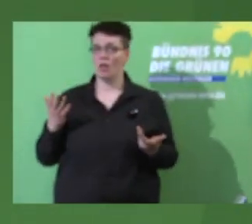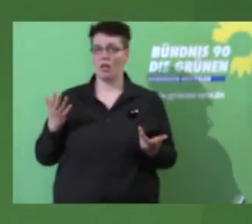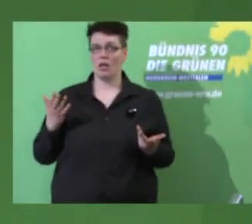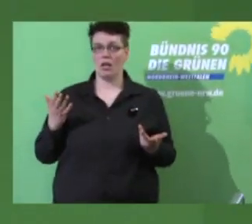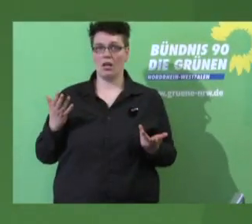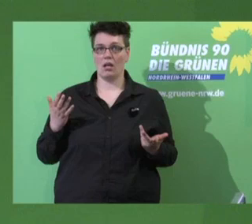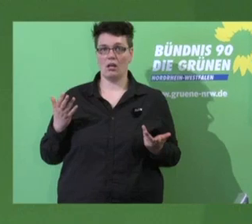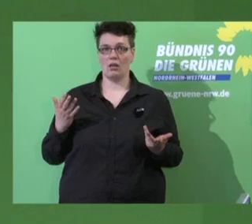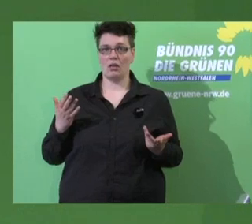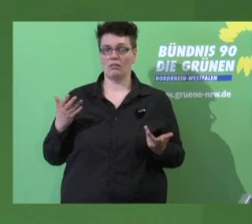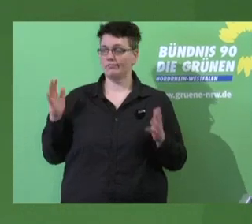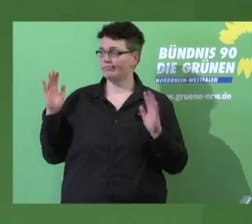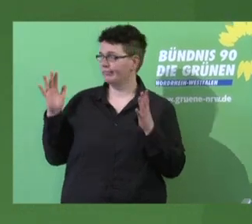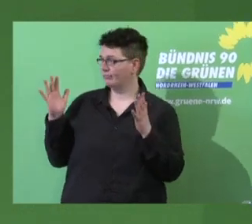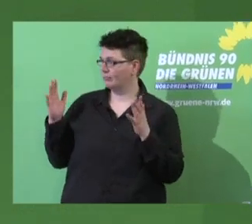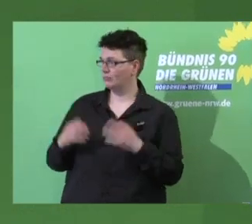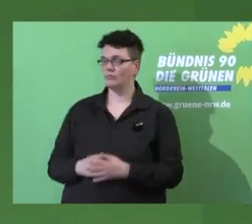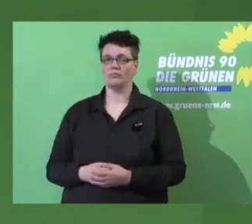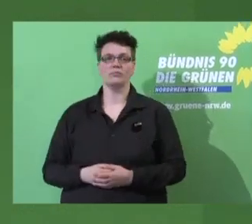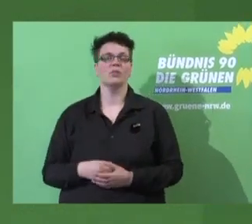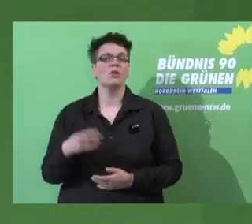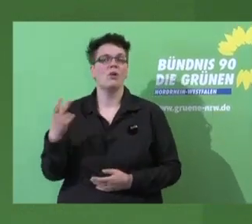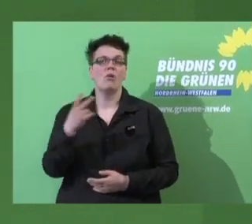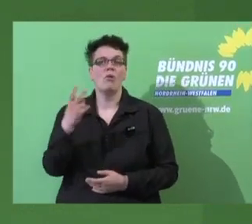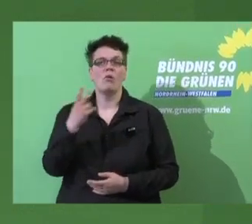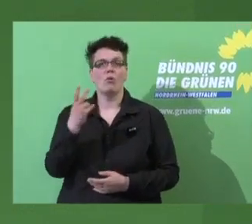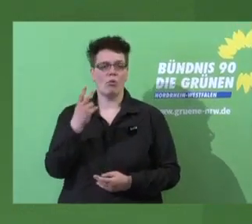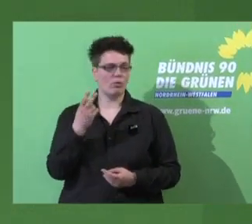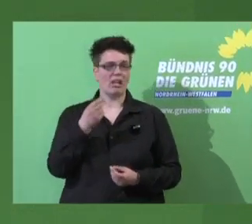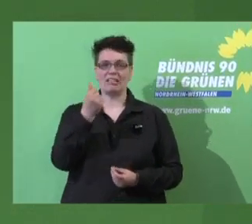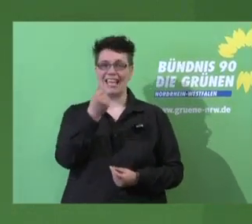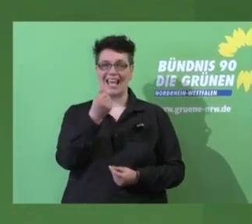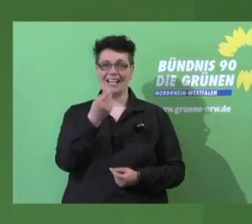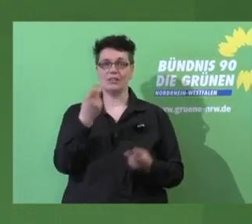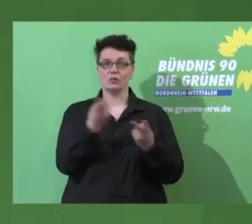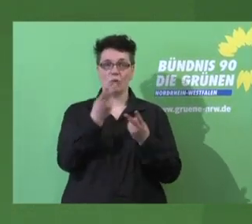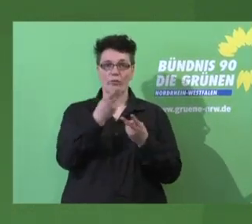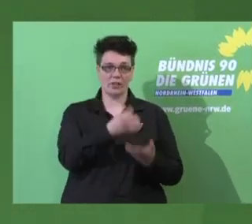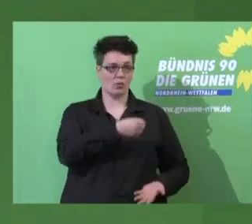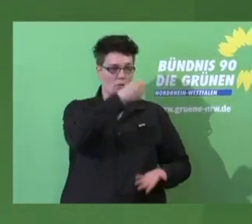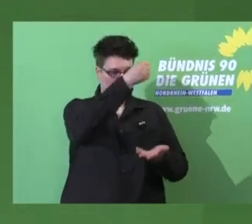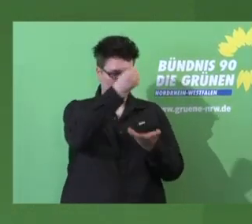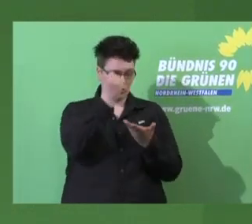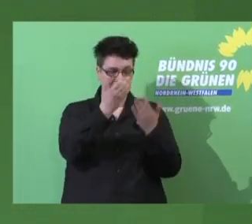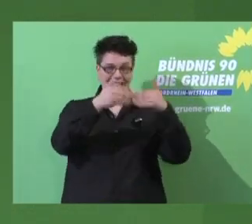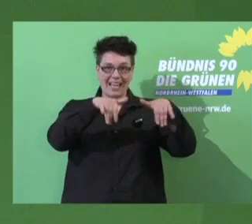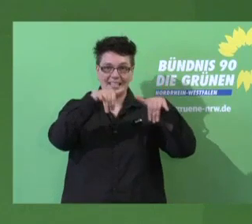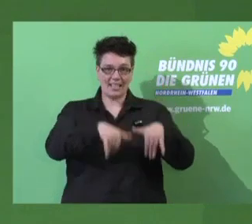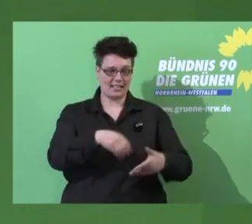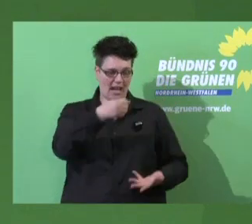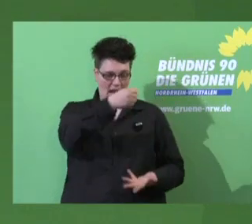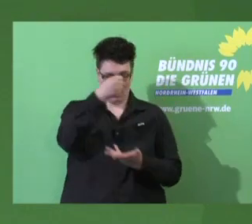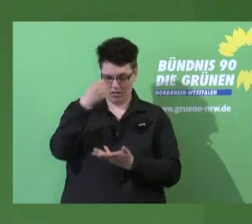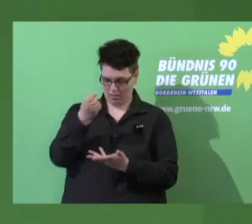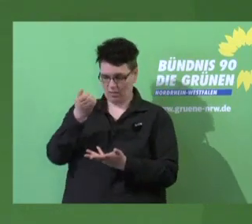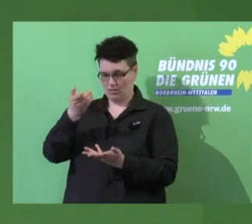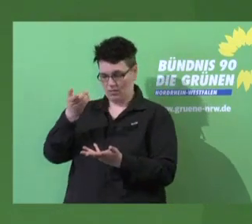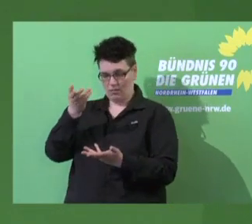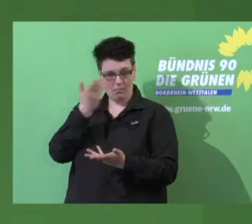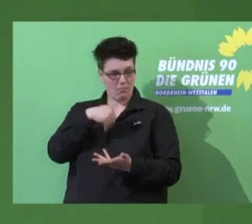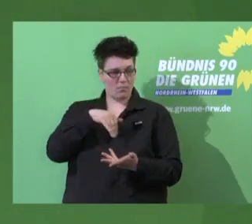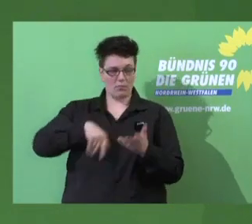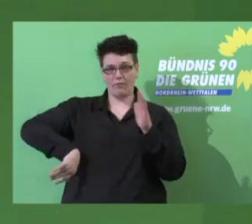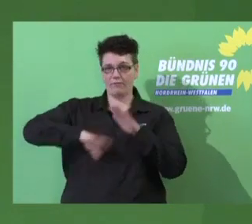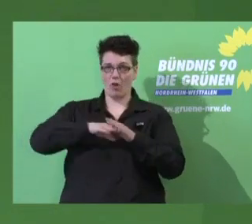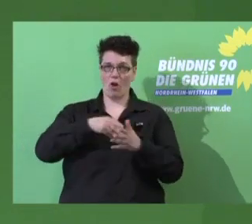Oder wollt ihr vielleicht doch nur das begrenzte Geld noch mehr in die Balancezentren gehen, weil wir haben nur wenig Geld? Da hätte ich gerne Antworten. Stichwort Luftschadstoffe.